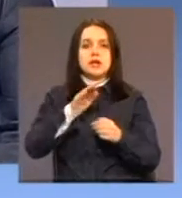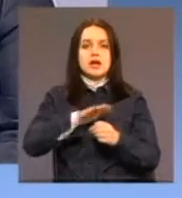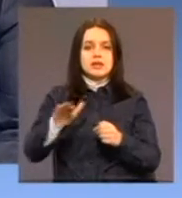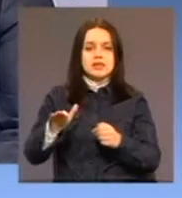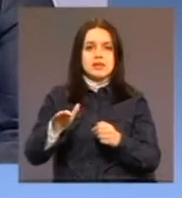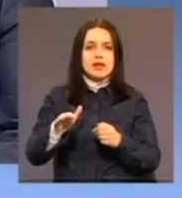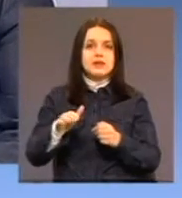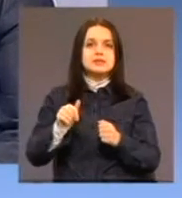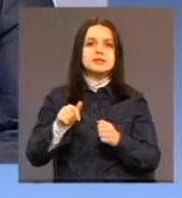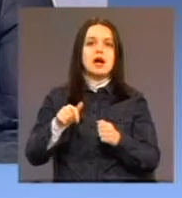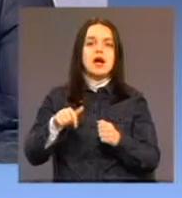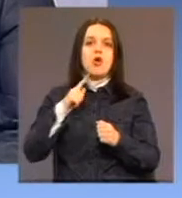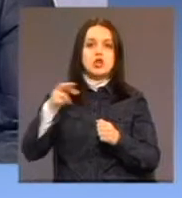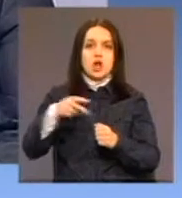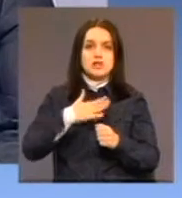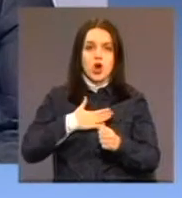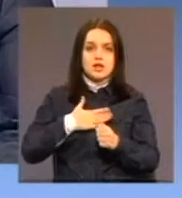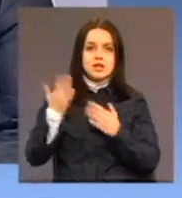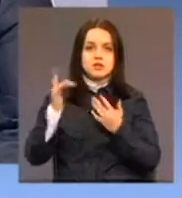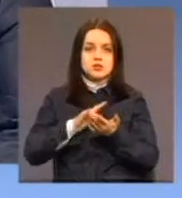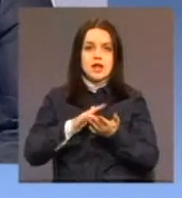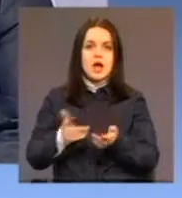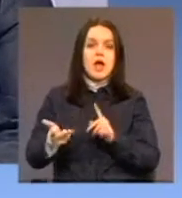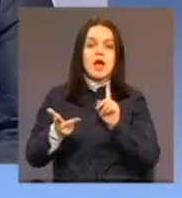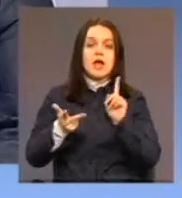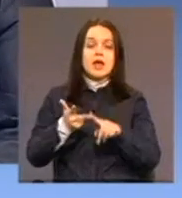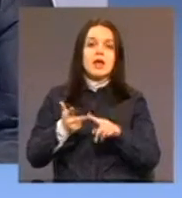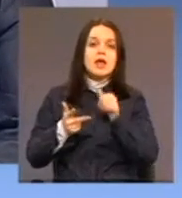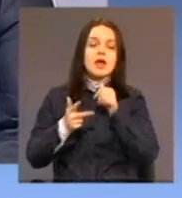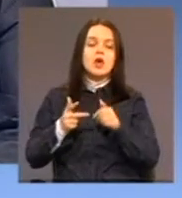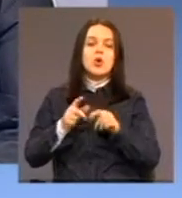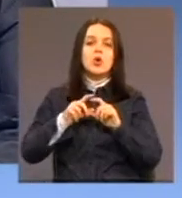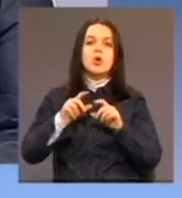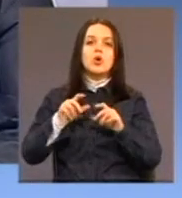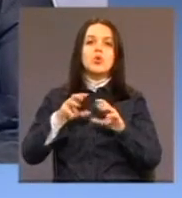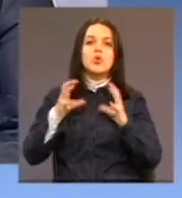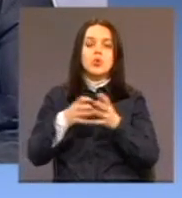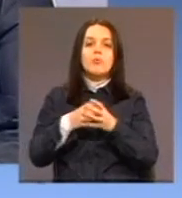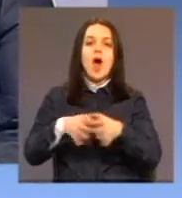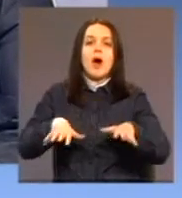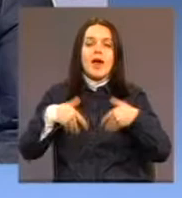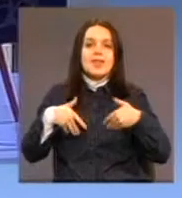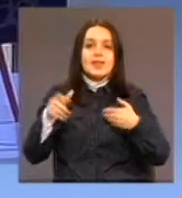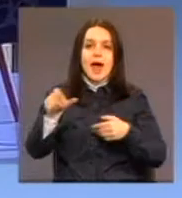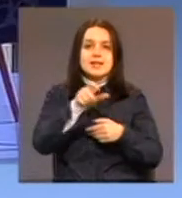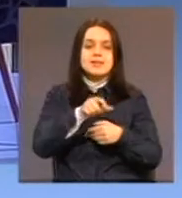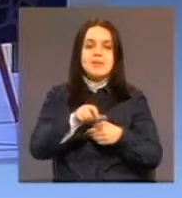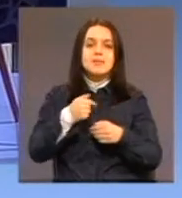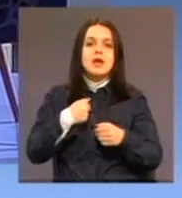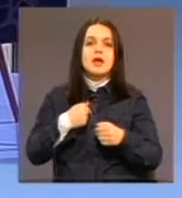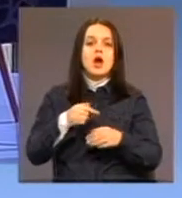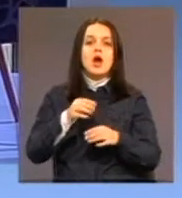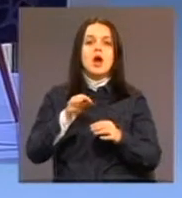kod nas dalje, i grupu omladinaca. Nudimo, i takav je koncert bio samog početka, da